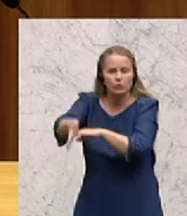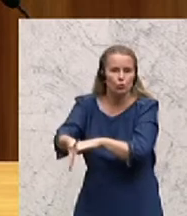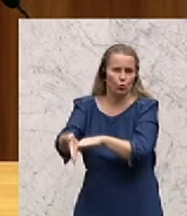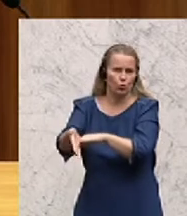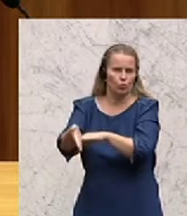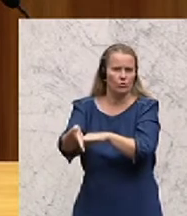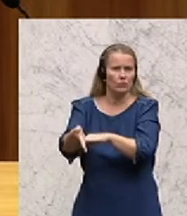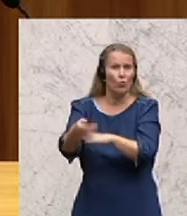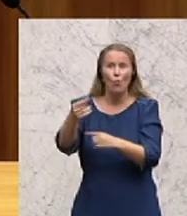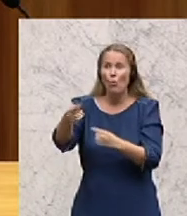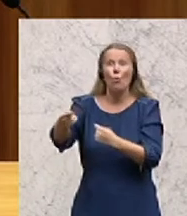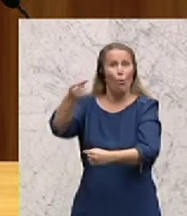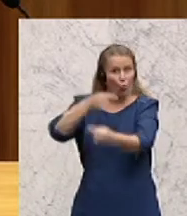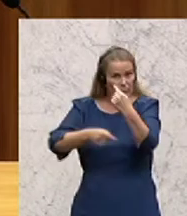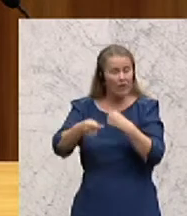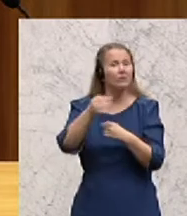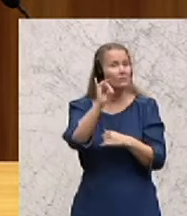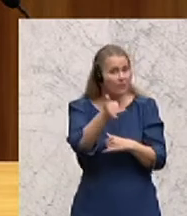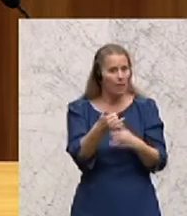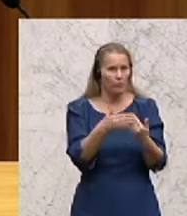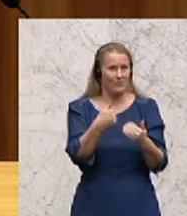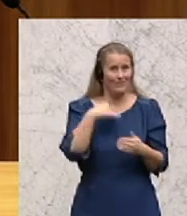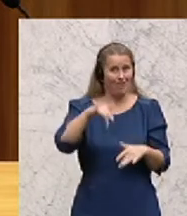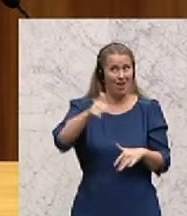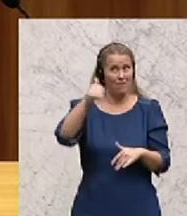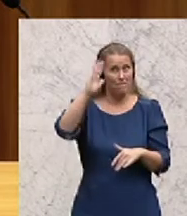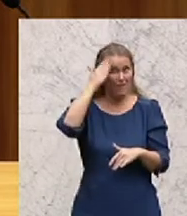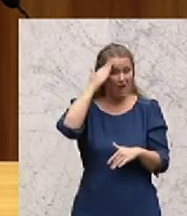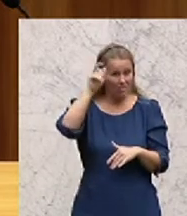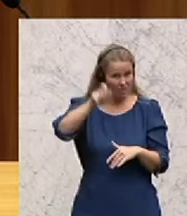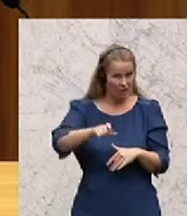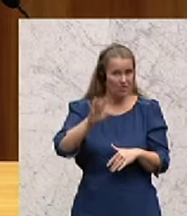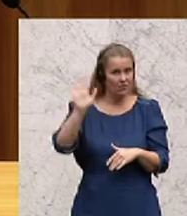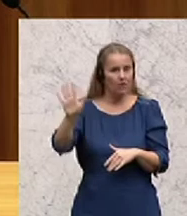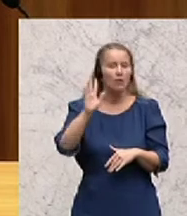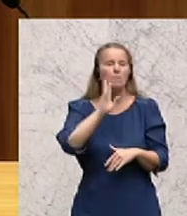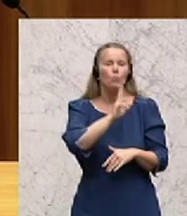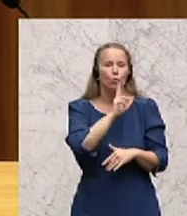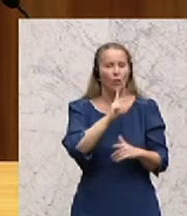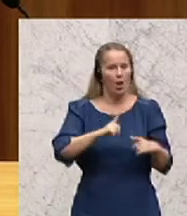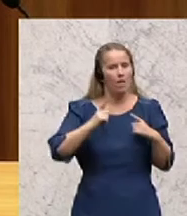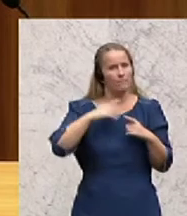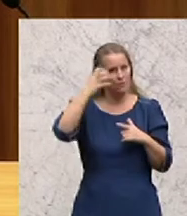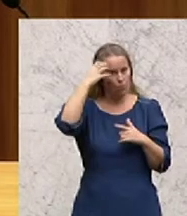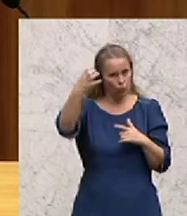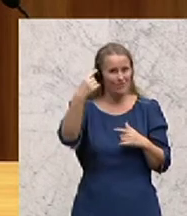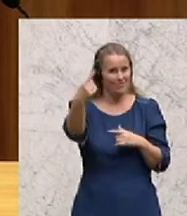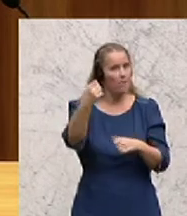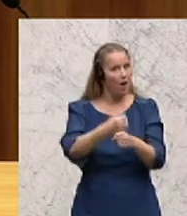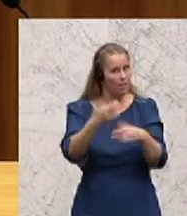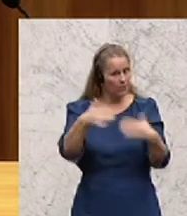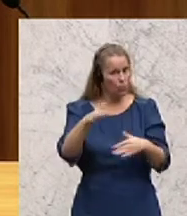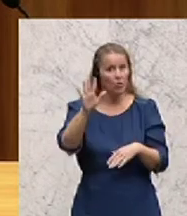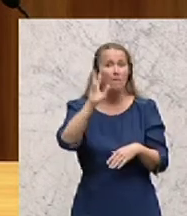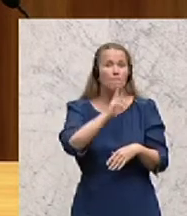geht umgekehrt sehr wohl. Ich habe eine Bekannte, die hat ihre Mutter, die lebt in München und ist arbeitslos.